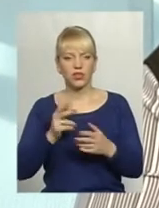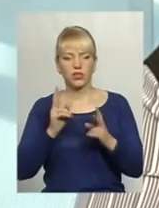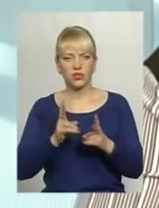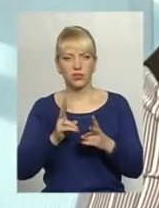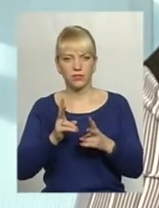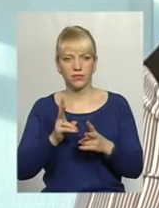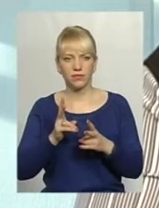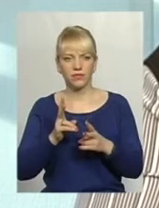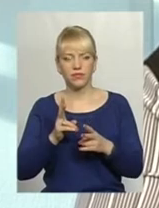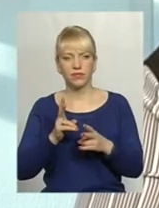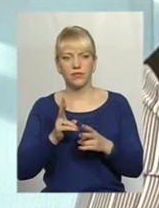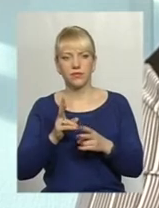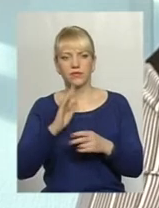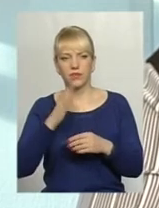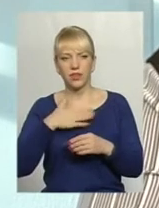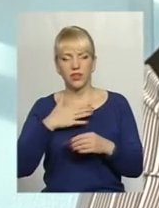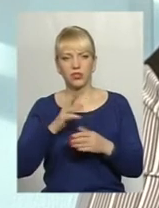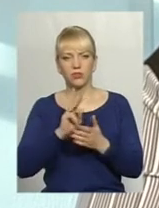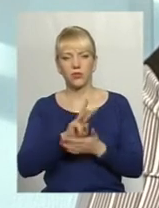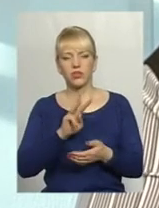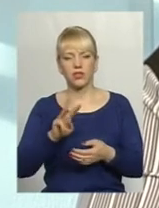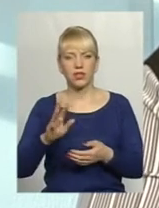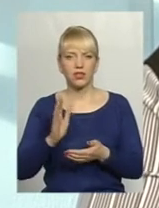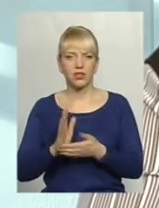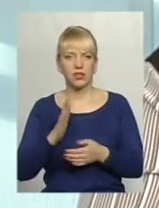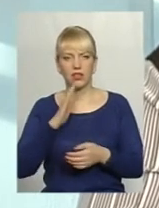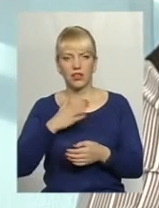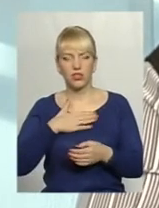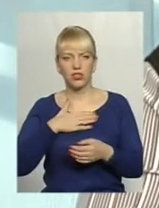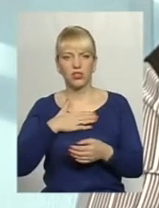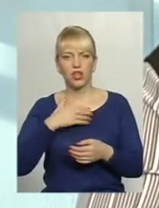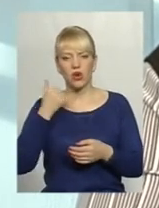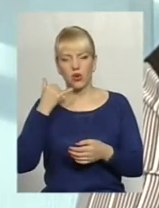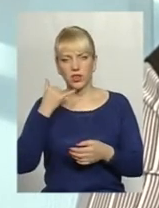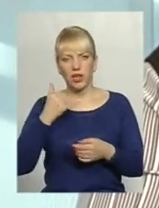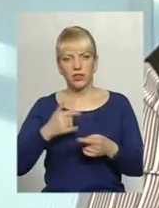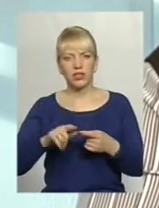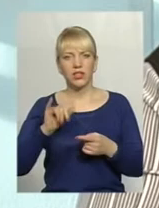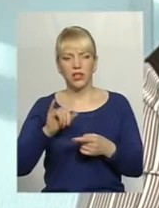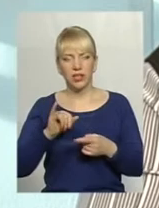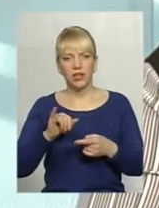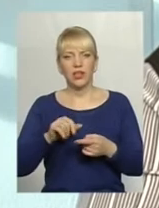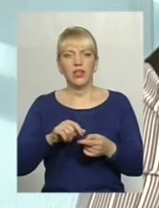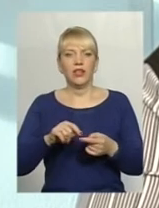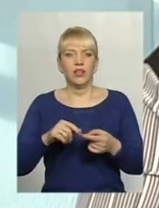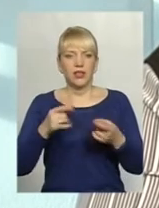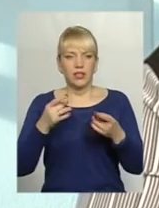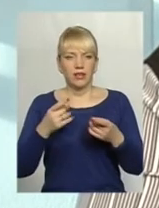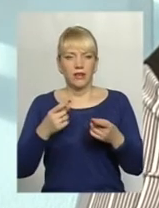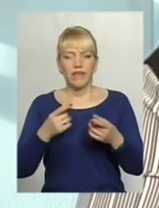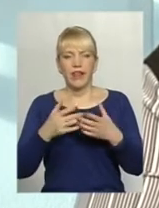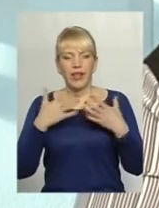на нашому сайті є наші контакти. Ну, і, звичайно, дуже